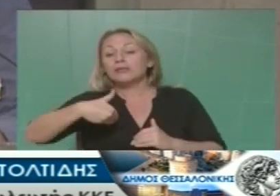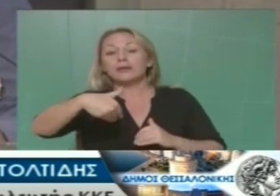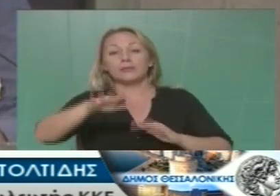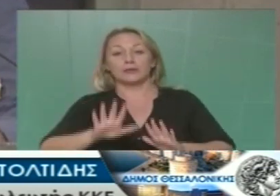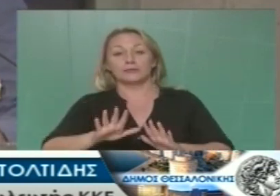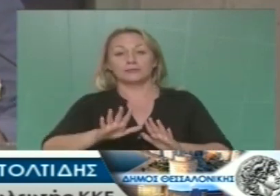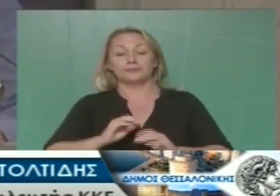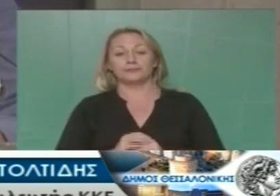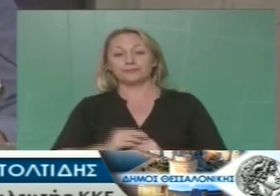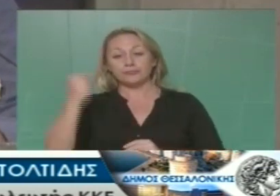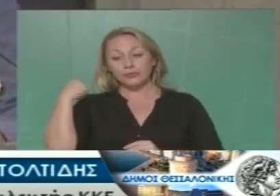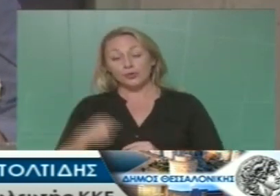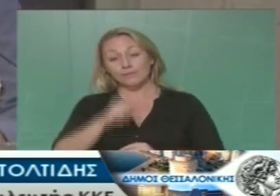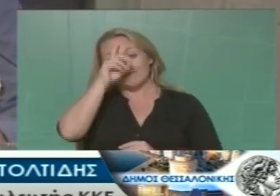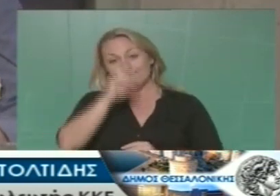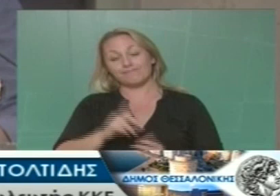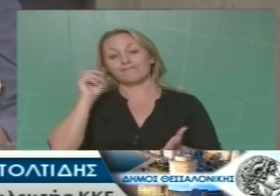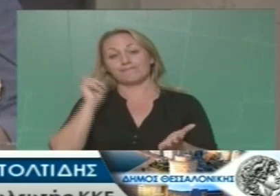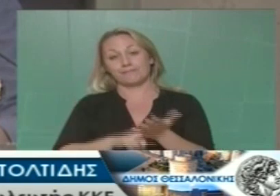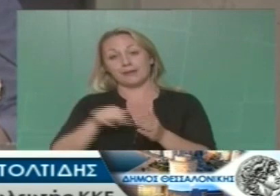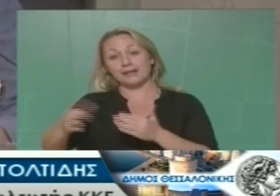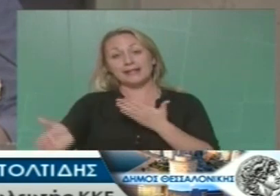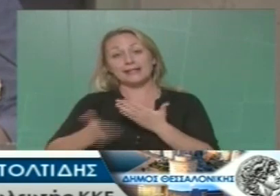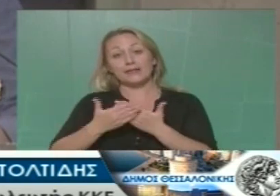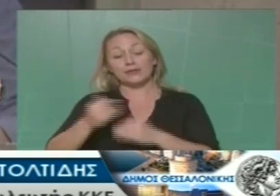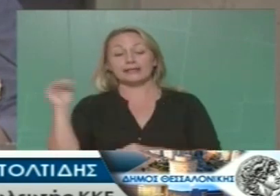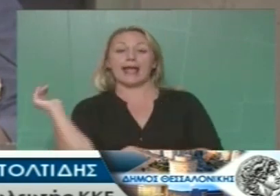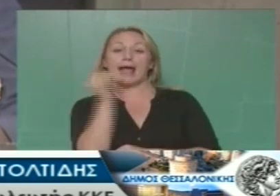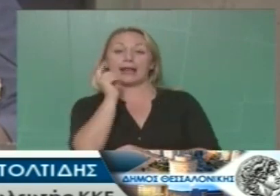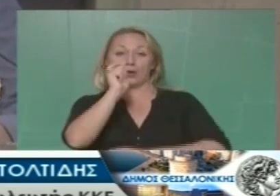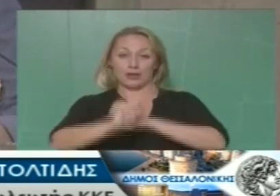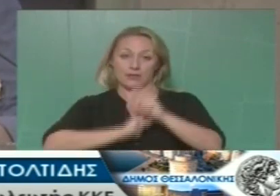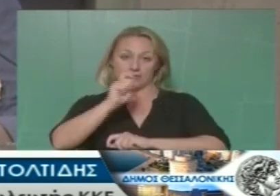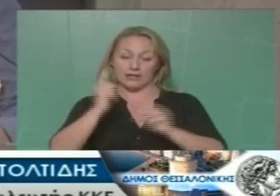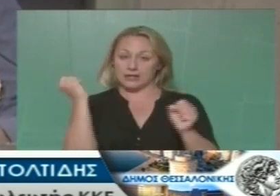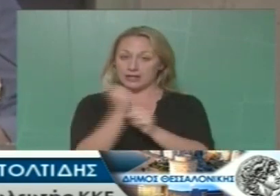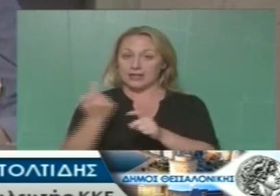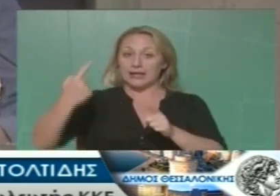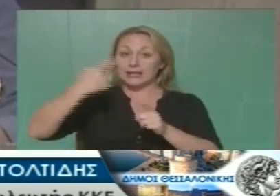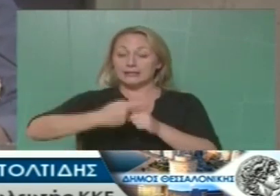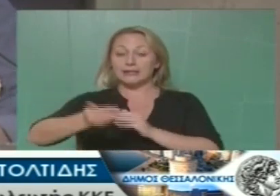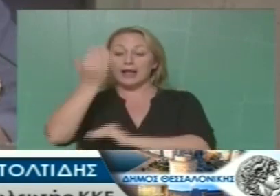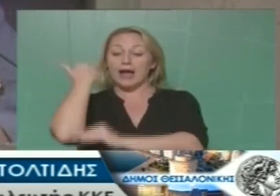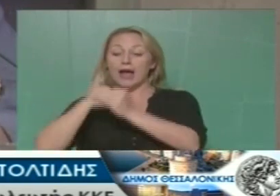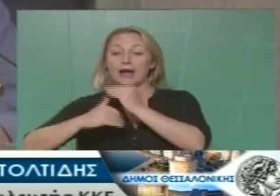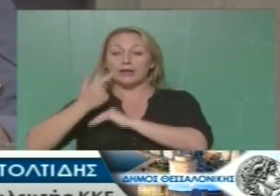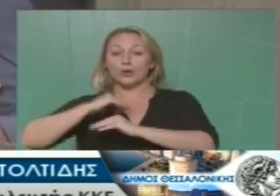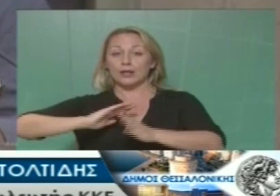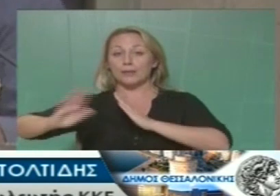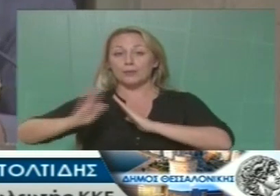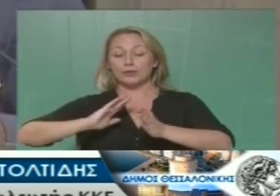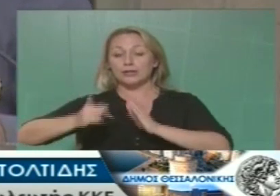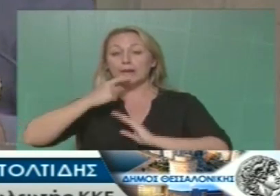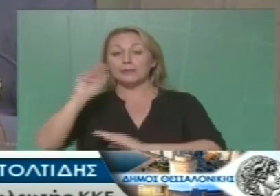ο Δήμος έχει καθήκον να συμβάλει και στη γρήγορα υποπεράτωση του συνολικού έργου και ταυτόχρονα στην προστασία των αρχαιολογικών θησαυρών της